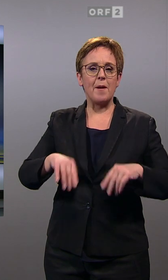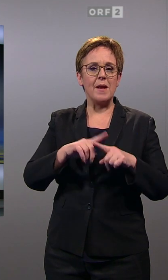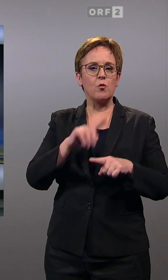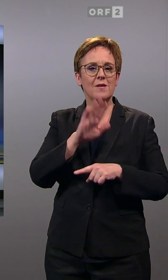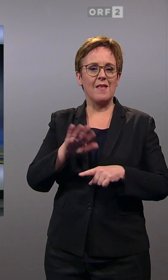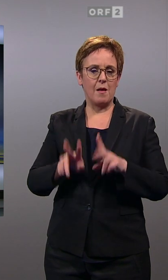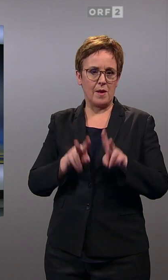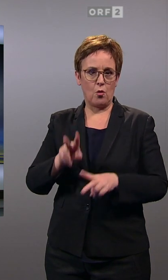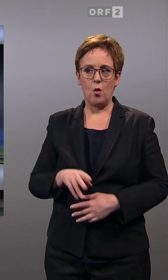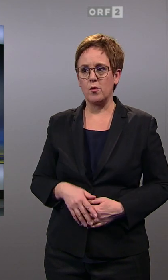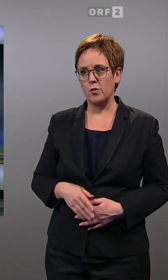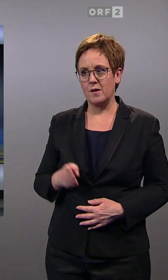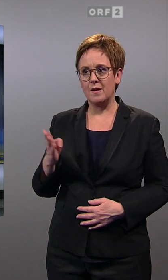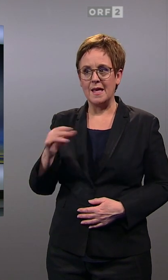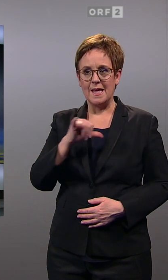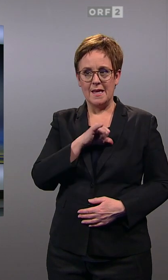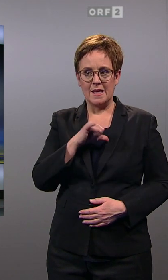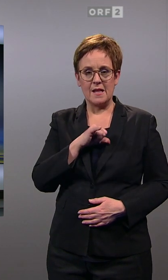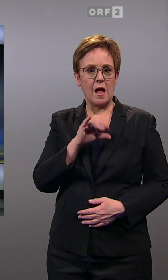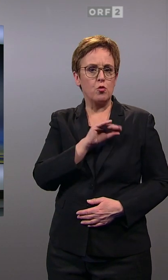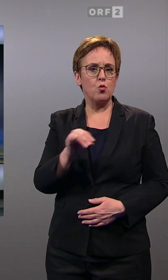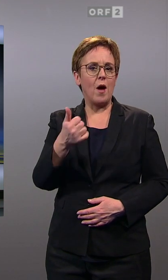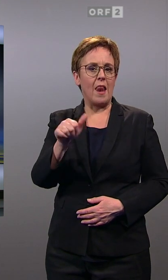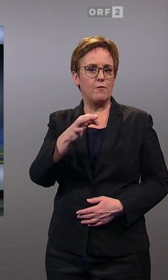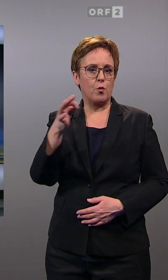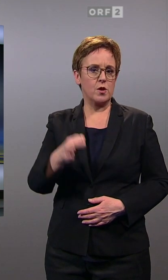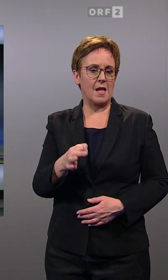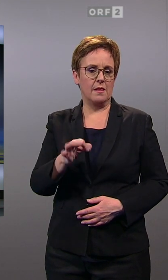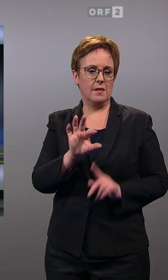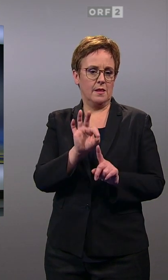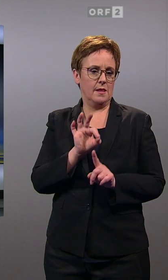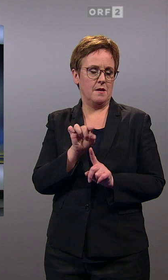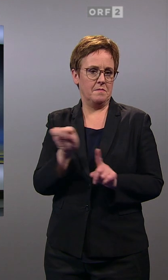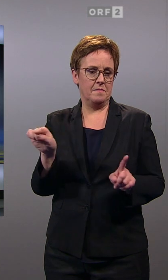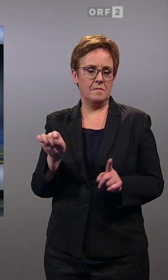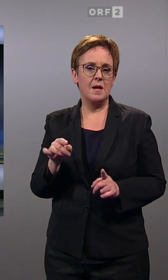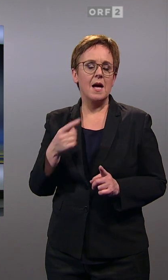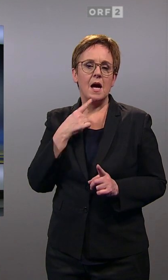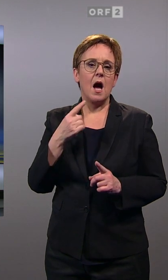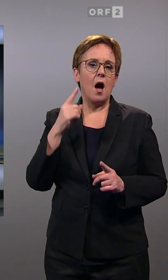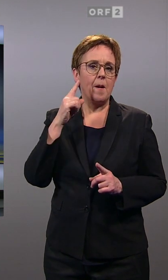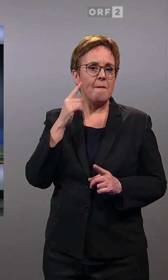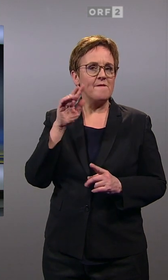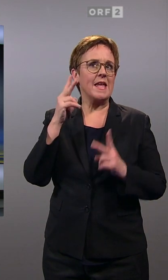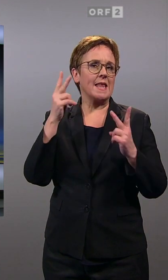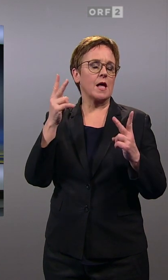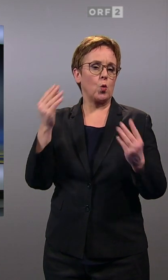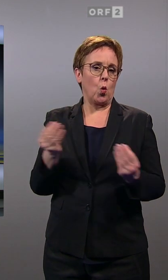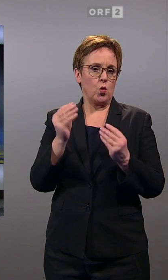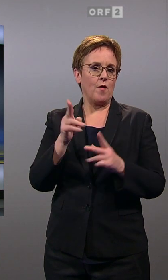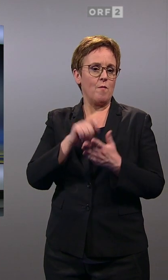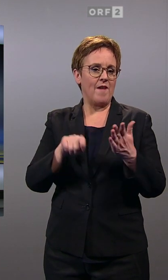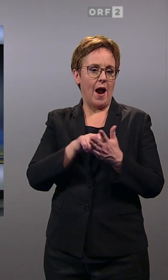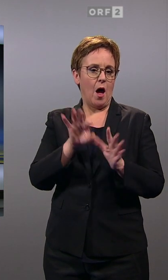Kinderbetreuung, die interessanterweise nur mit 11 Prozent angegeben wurde als eines der wichtigen Themen, die die